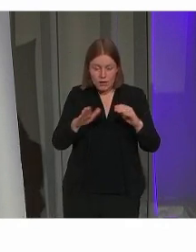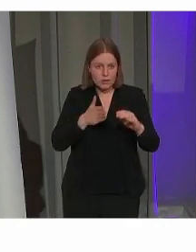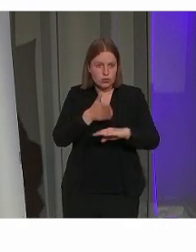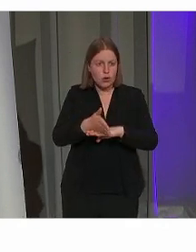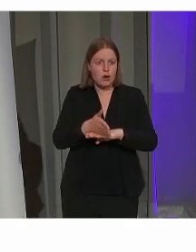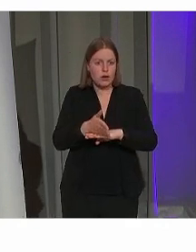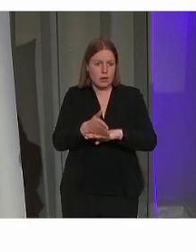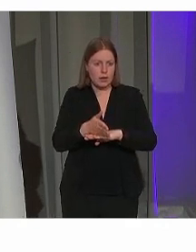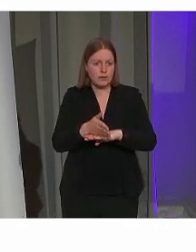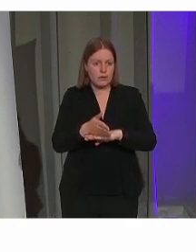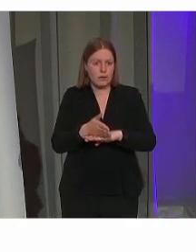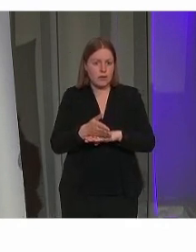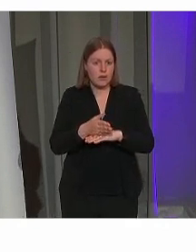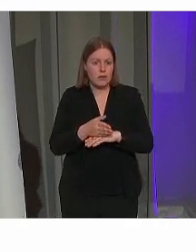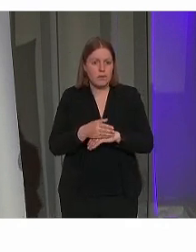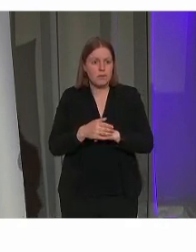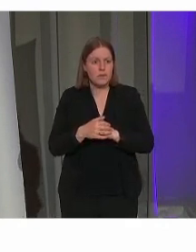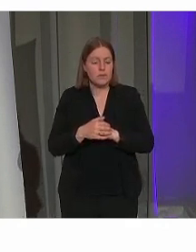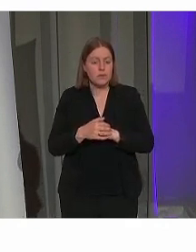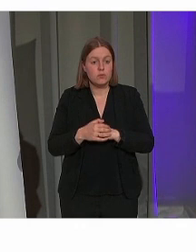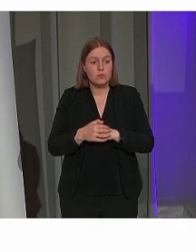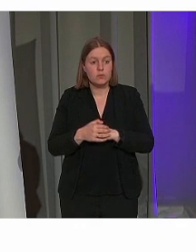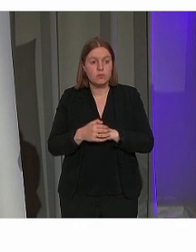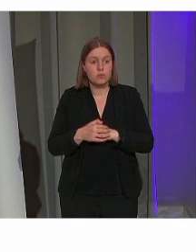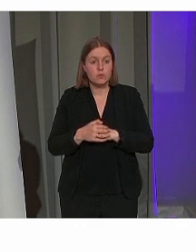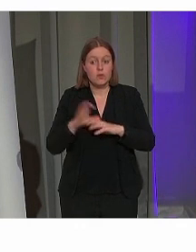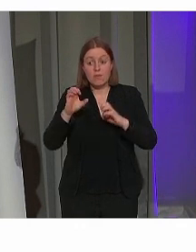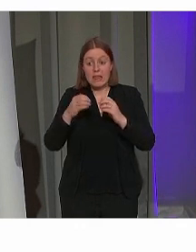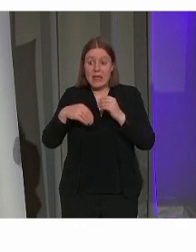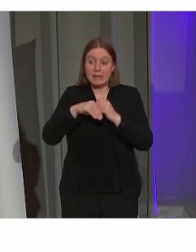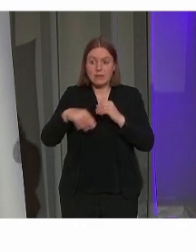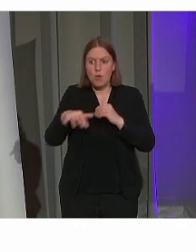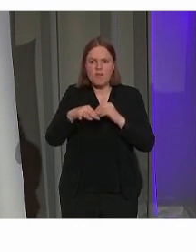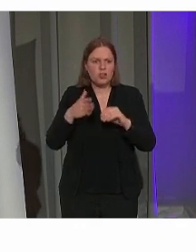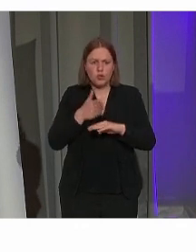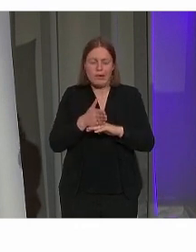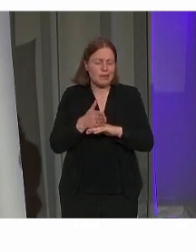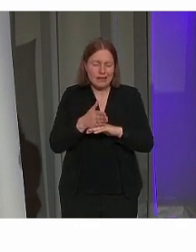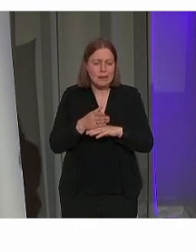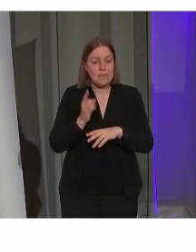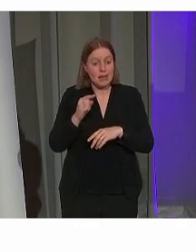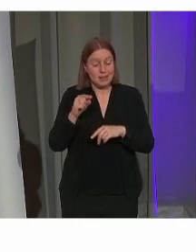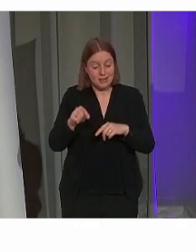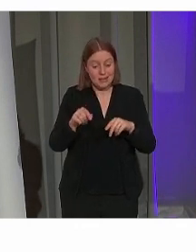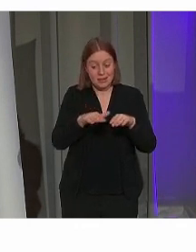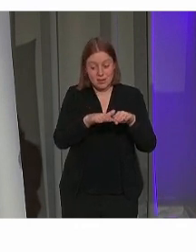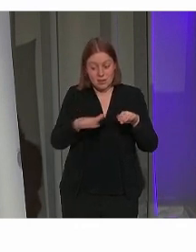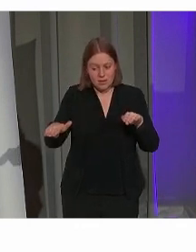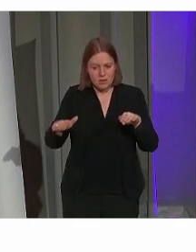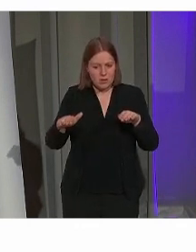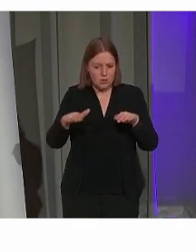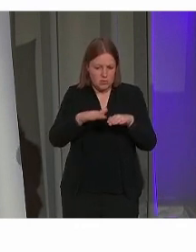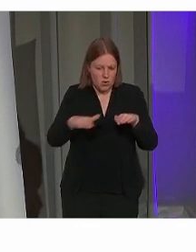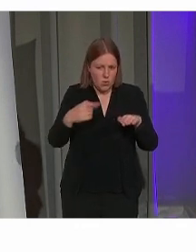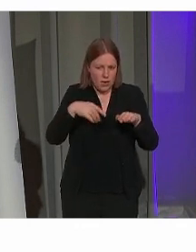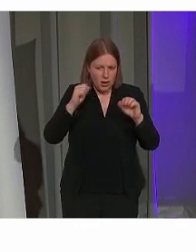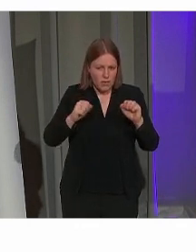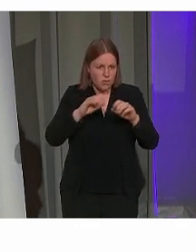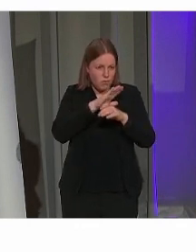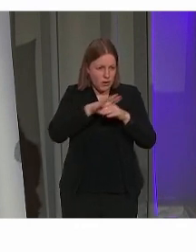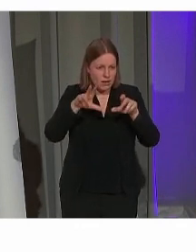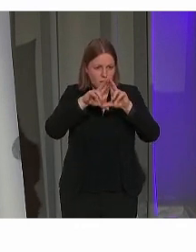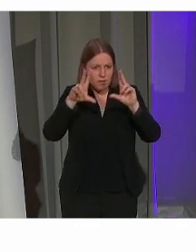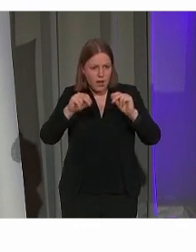extra oppervlakte die we op die manier integraal toegankelijk kunnen maken. Maar het is wel een stukje oppervlakte waar we het verhaal sluitend kunnen maken en de rest van dat